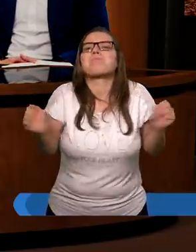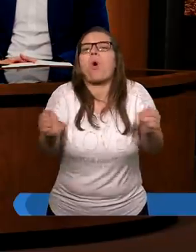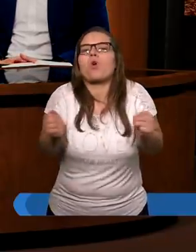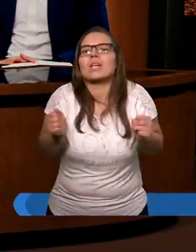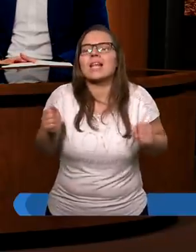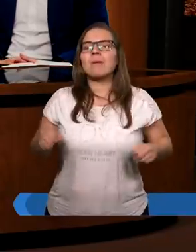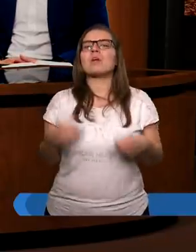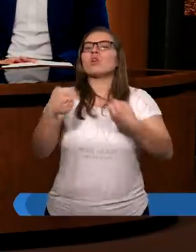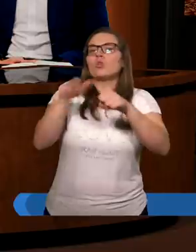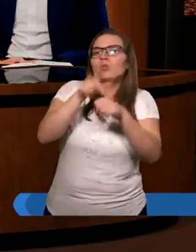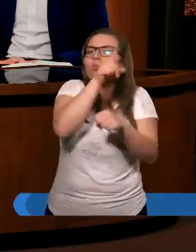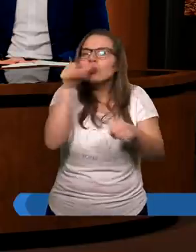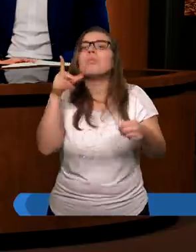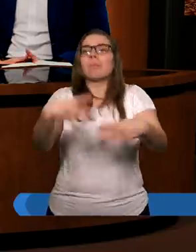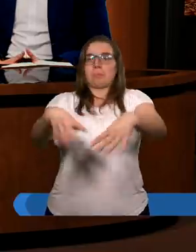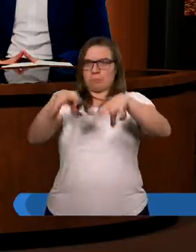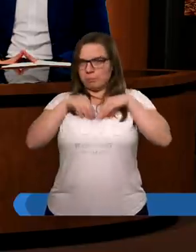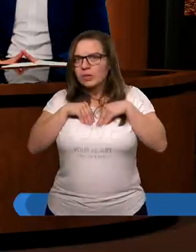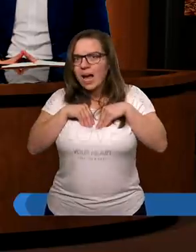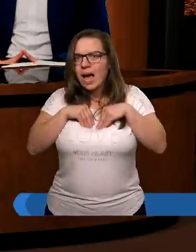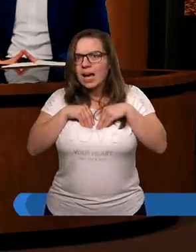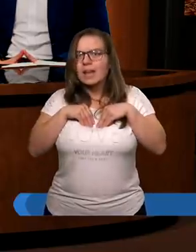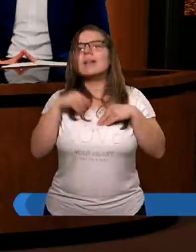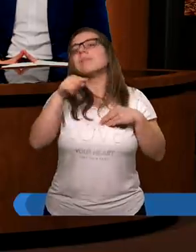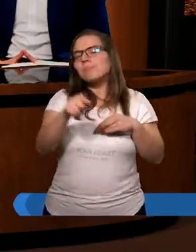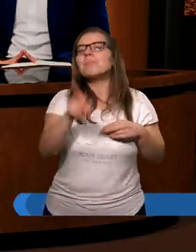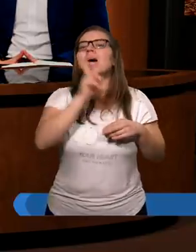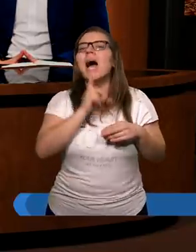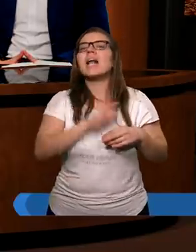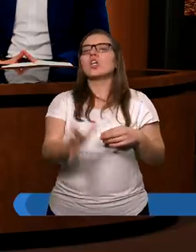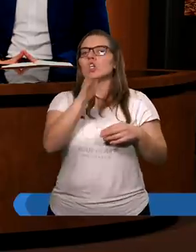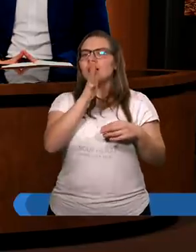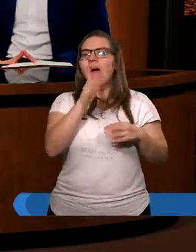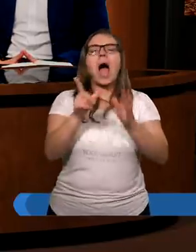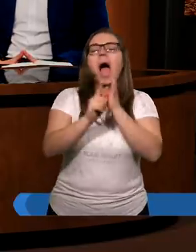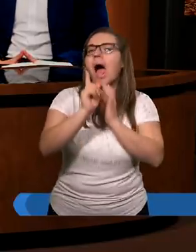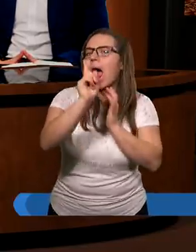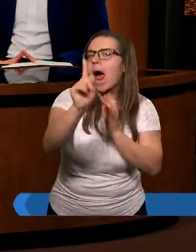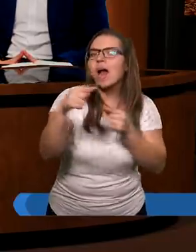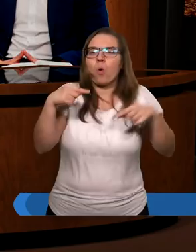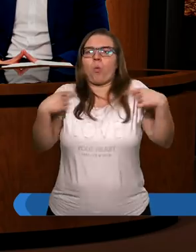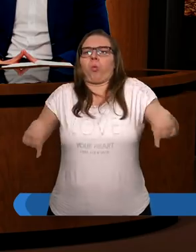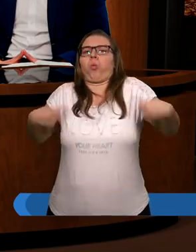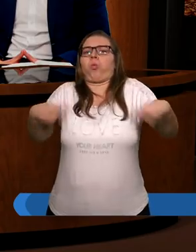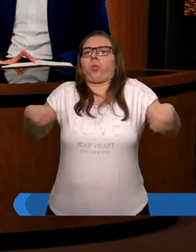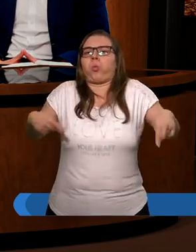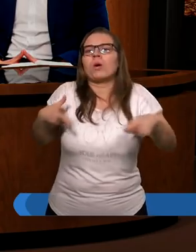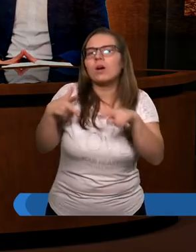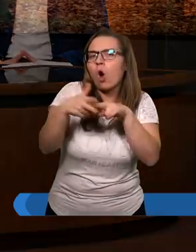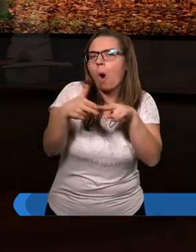To byli ludzie, którzy przyjęli religię żydowską, ale nie byli obrzezani.